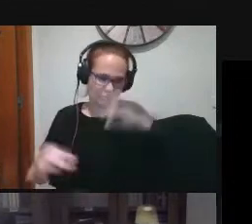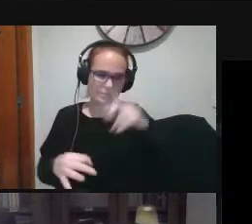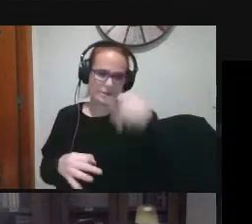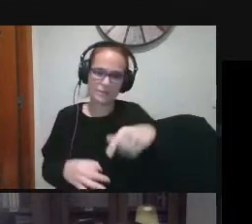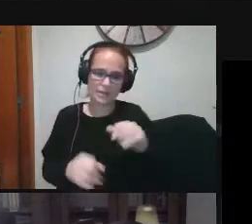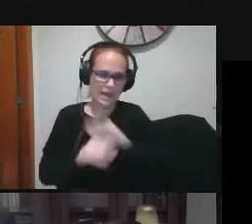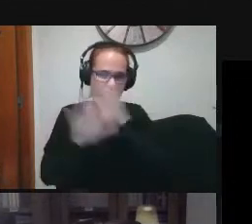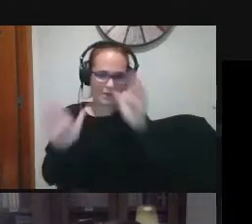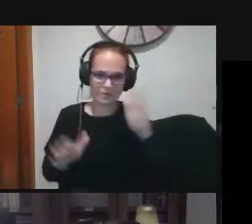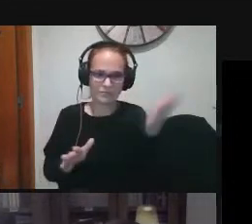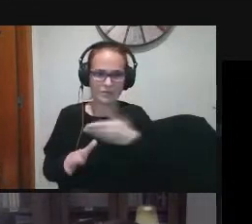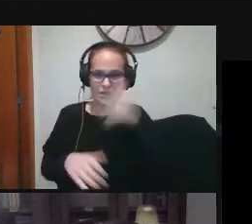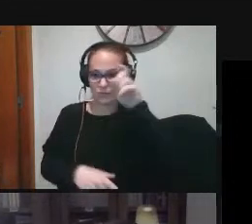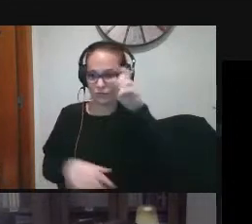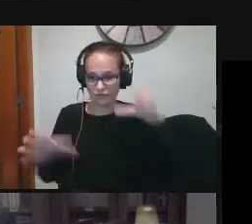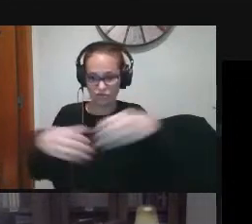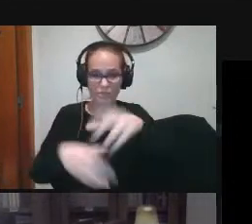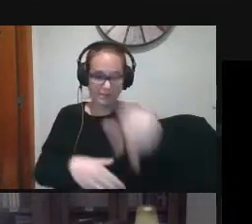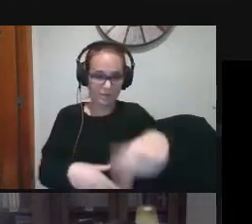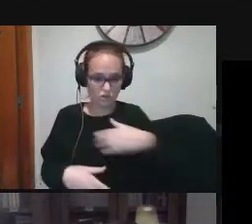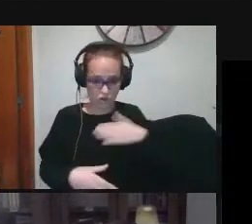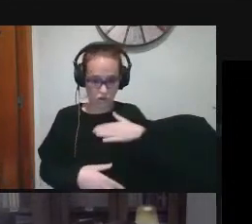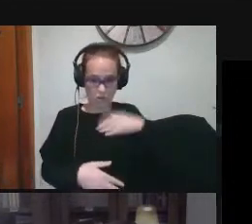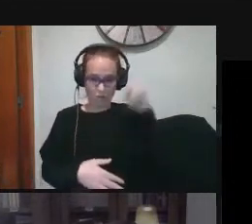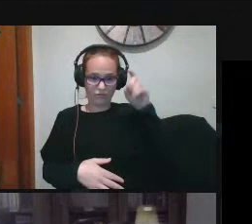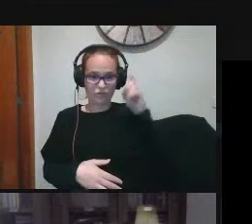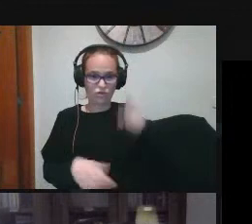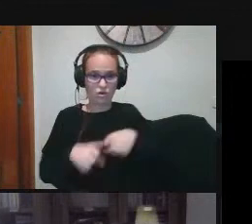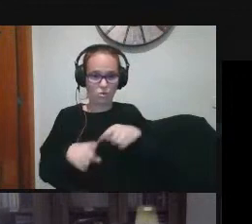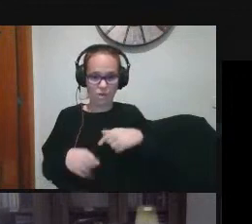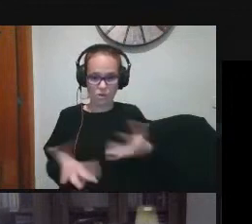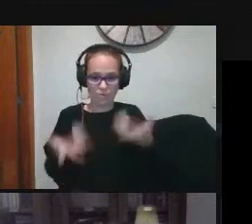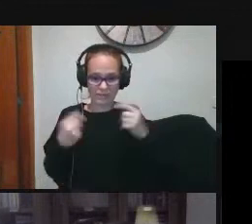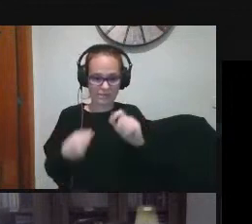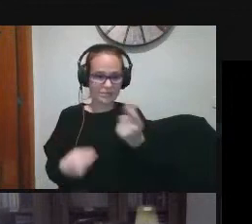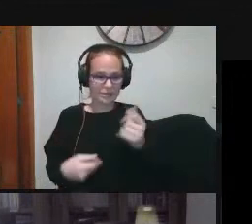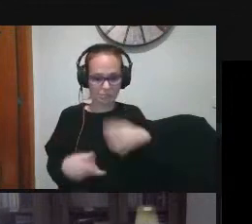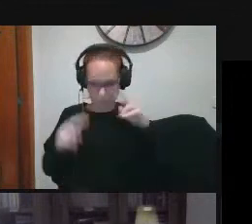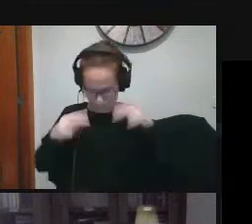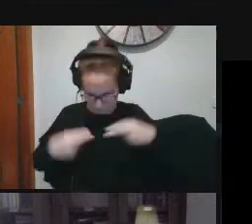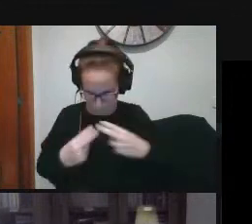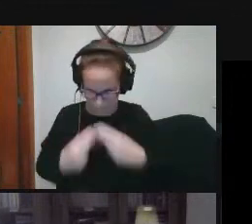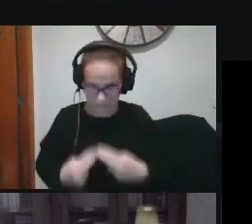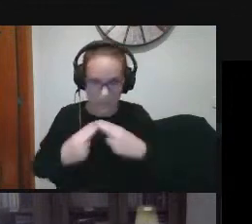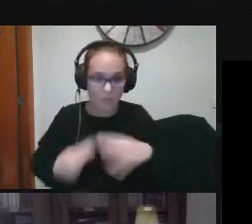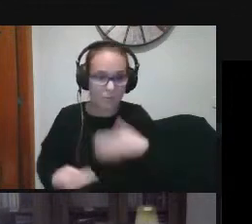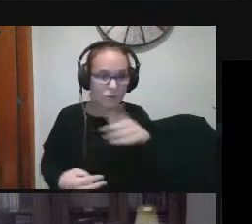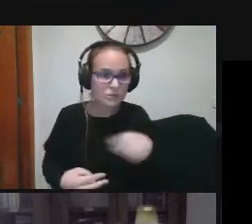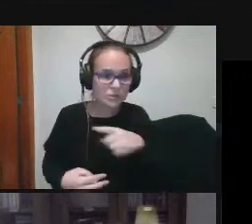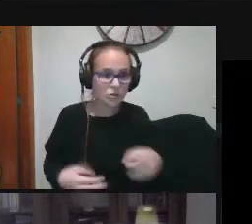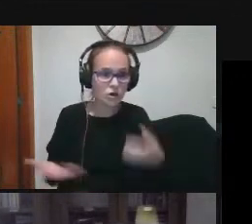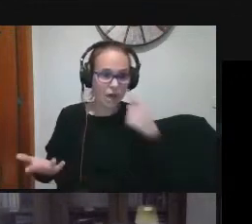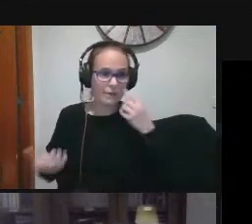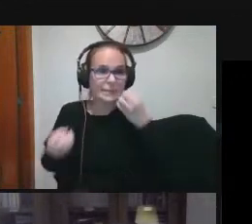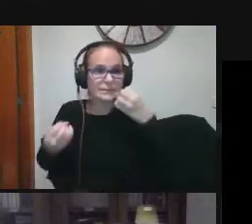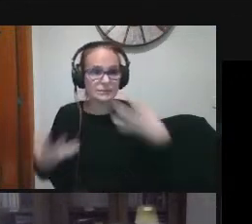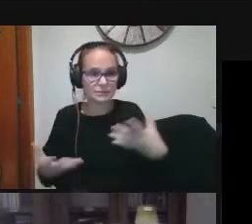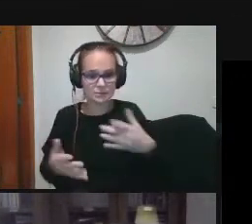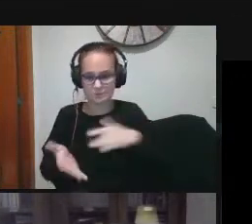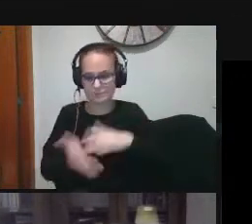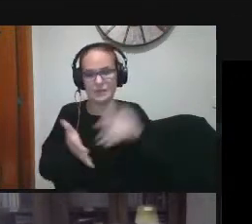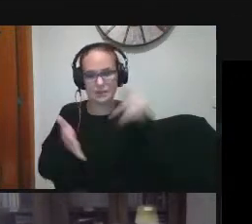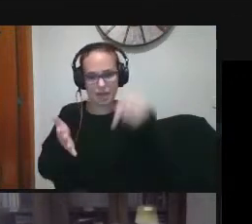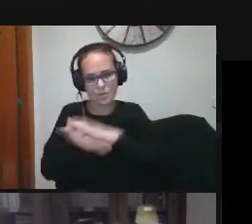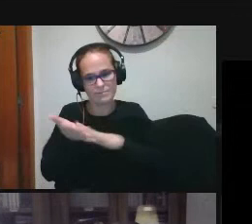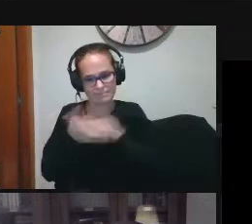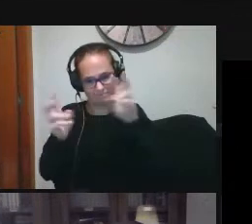clarament a professorat. Jo com a professorat la meva competència digital la puc mirar puc analitzar-me una mica és el que em va a la xerrada avui.